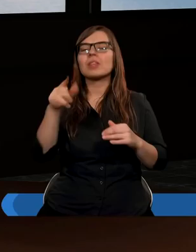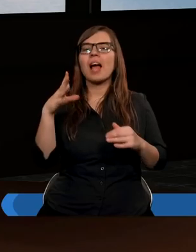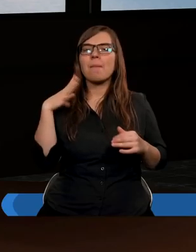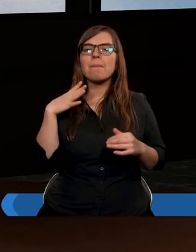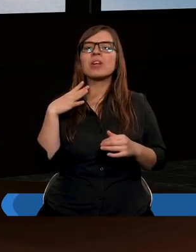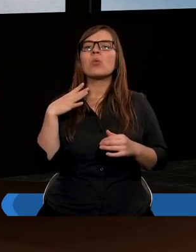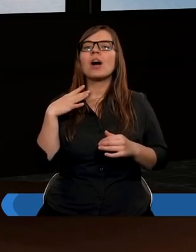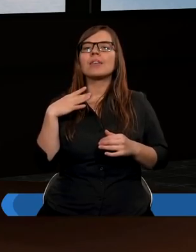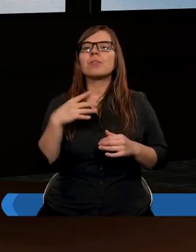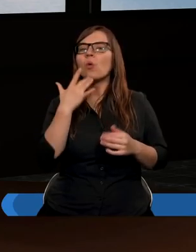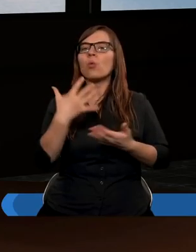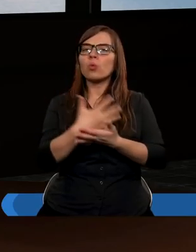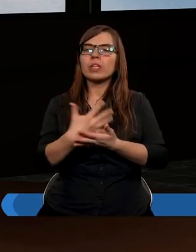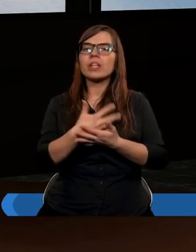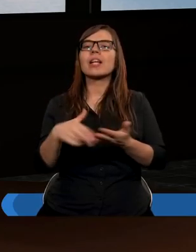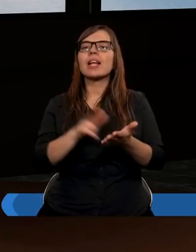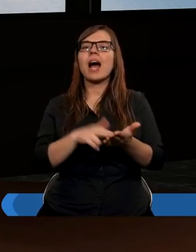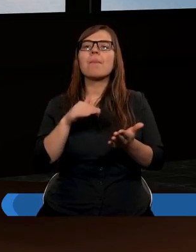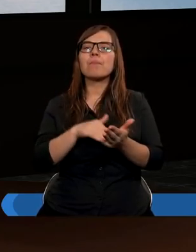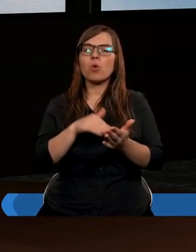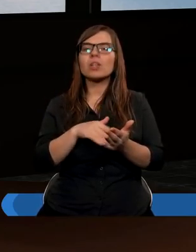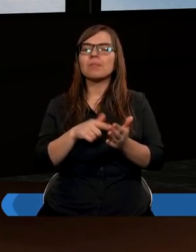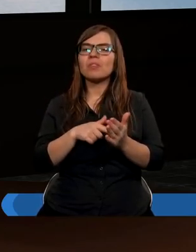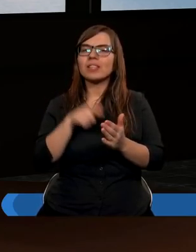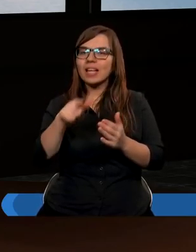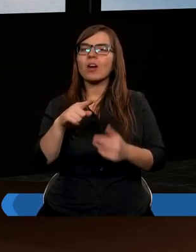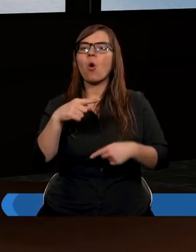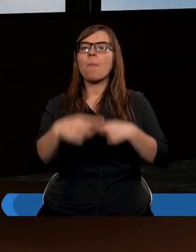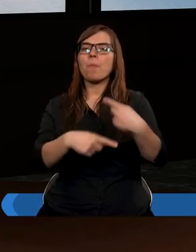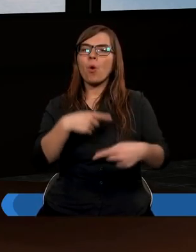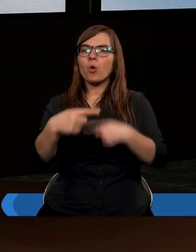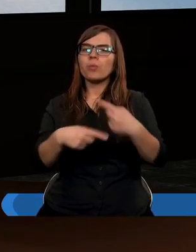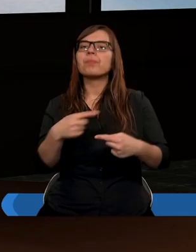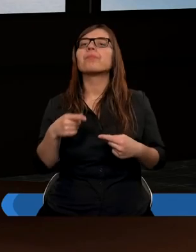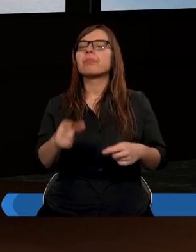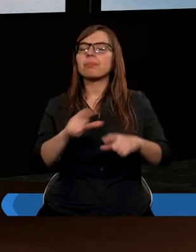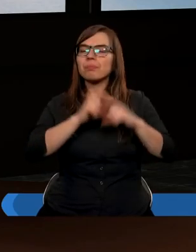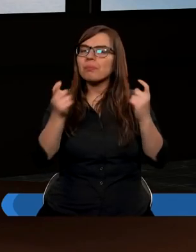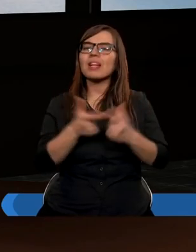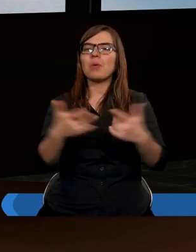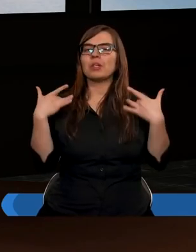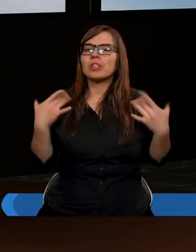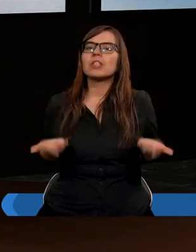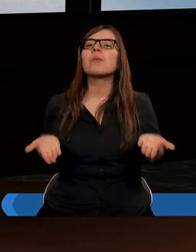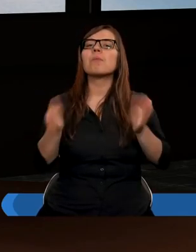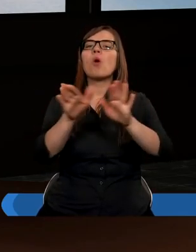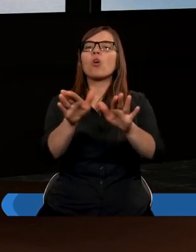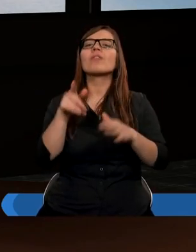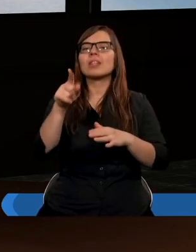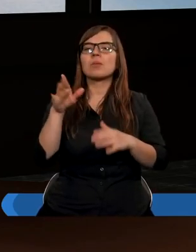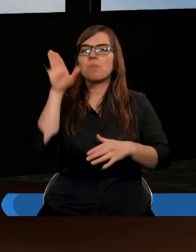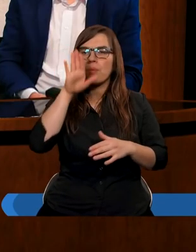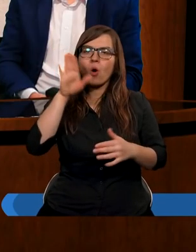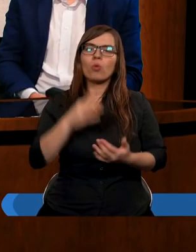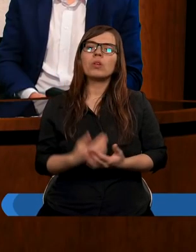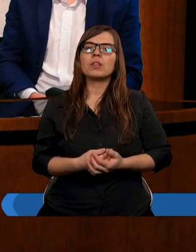tam użytkowana na potrzeby właśnie tego pokolenia, które całe swoje życie poświęciło służbie Bogu.